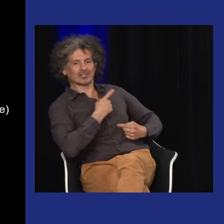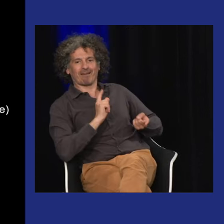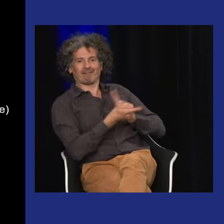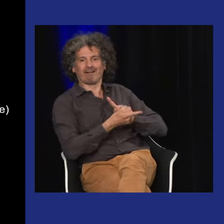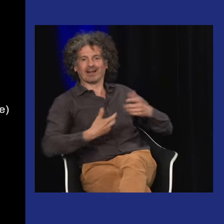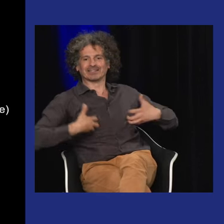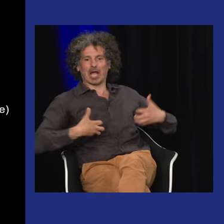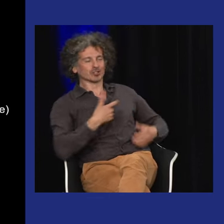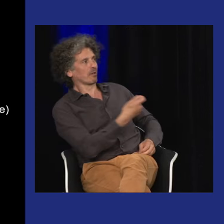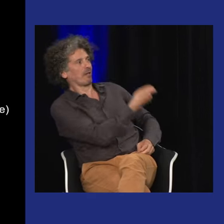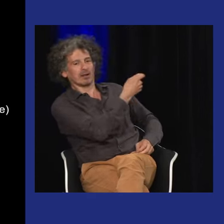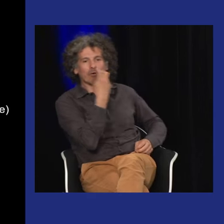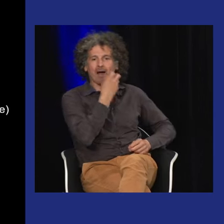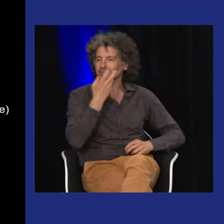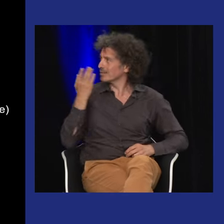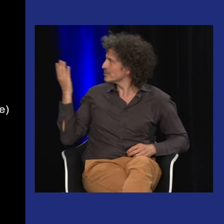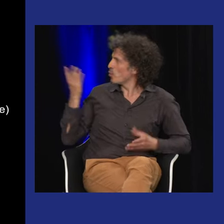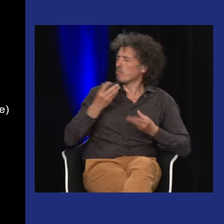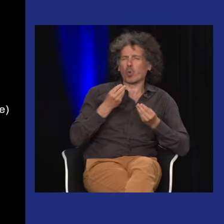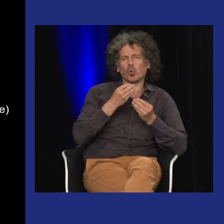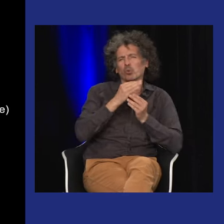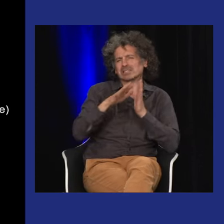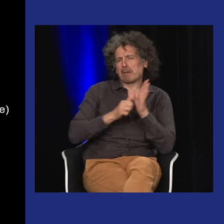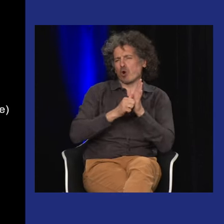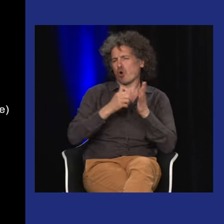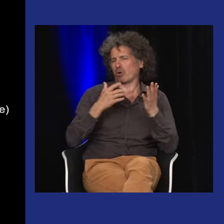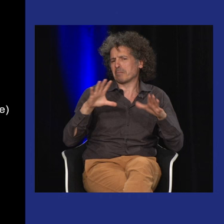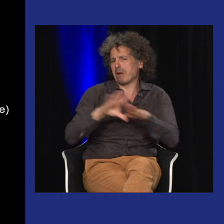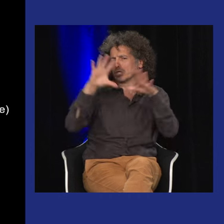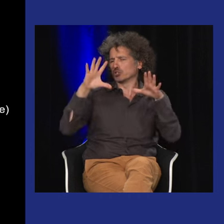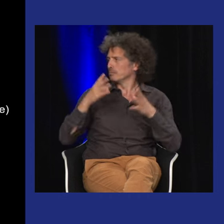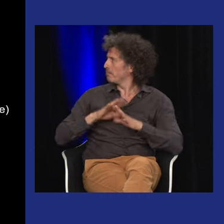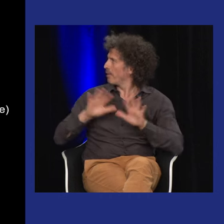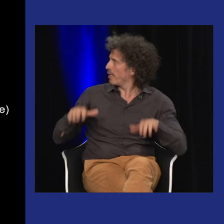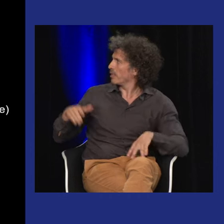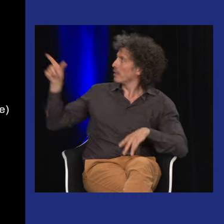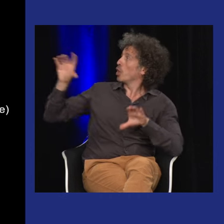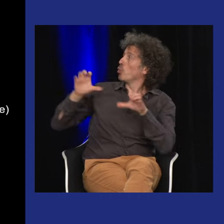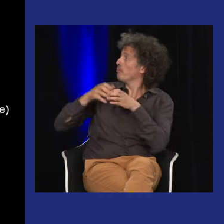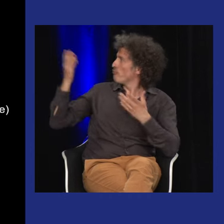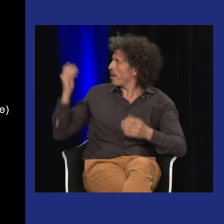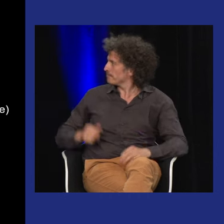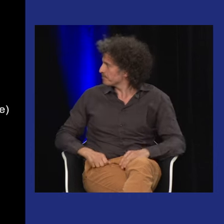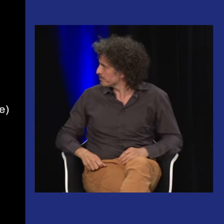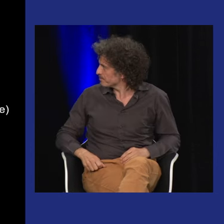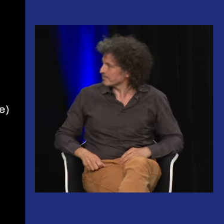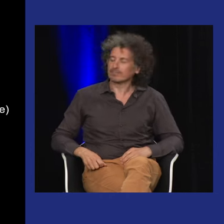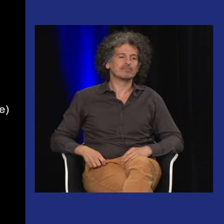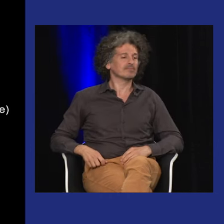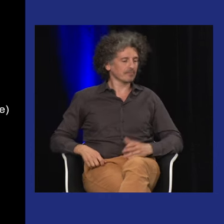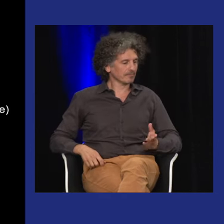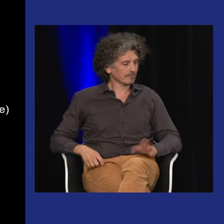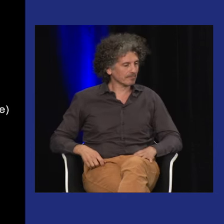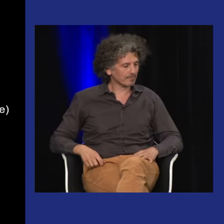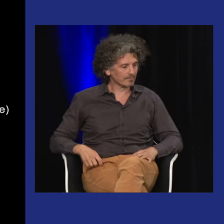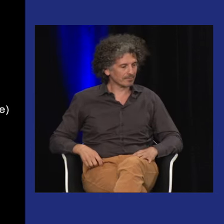ce qu'elle est et en même temps l'image en dessous c'est l'image donc de la représentation du singe du masque un peu de clown qui essaye de